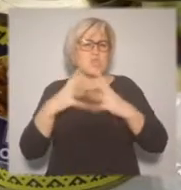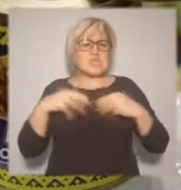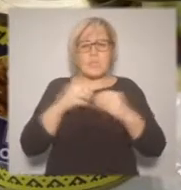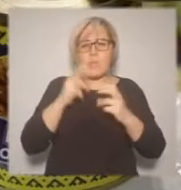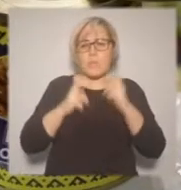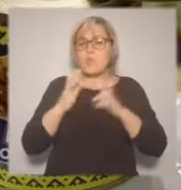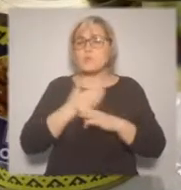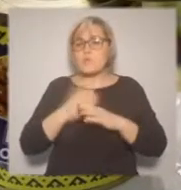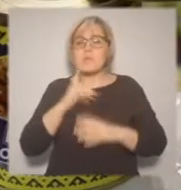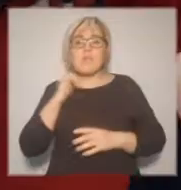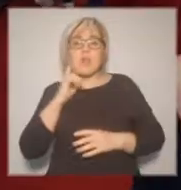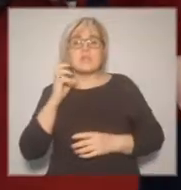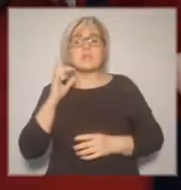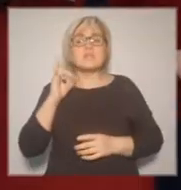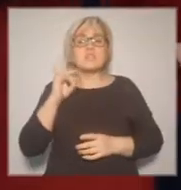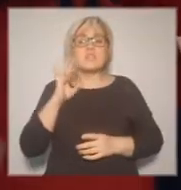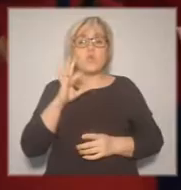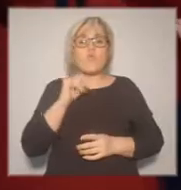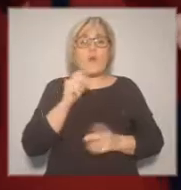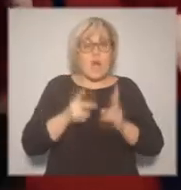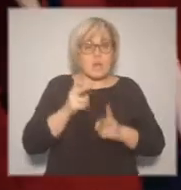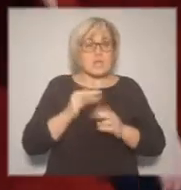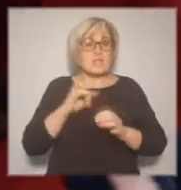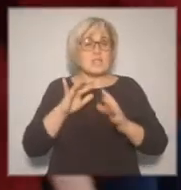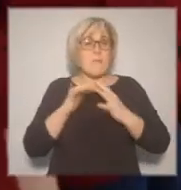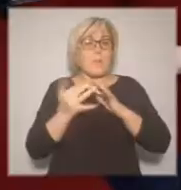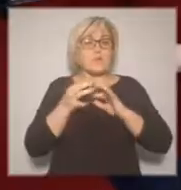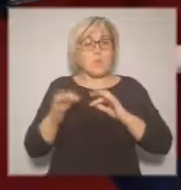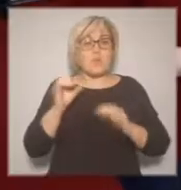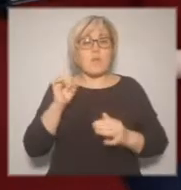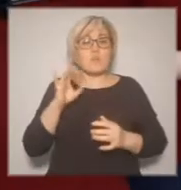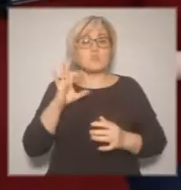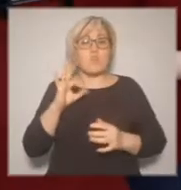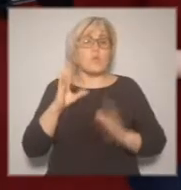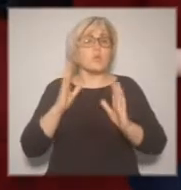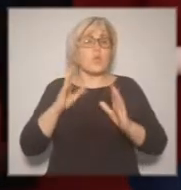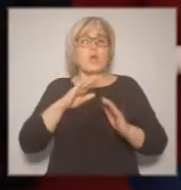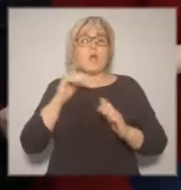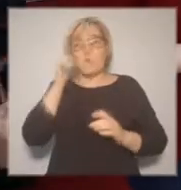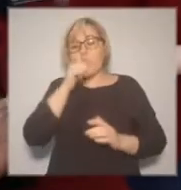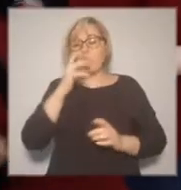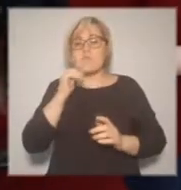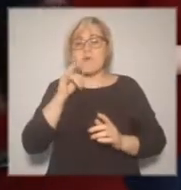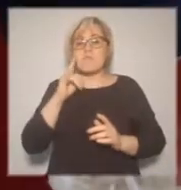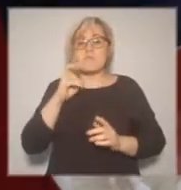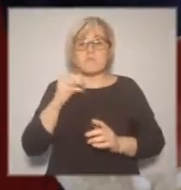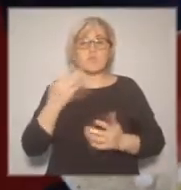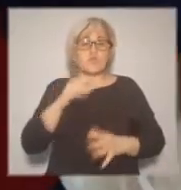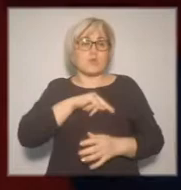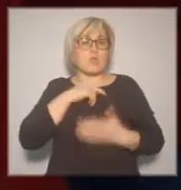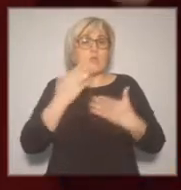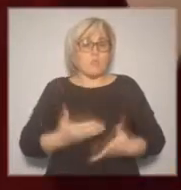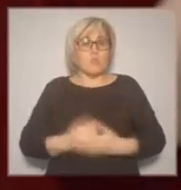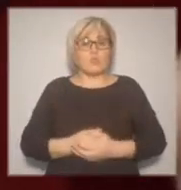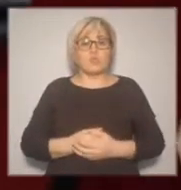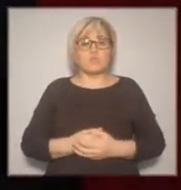семейным производством. Молодые сыровары из поселка Барсово только год на рынке Югры со своей уникальной продукцией. Но уже поспешили